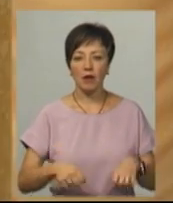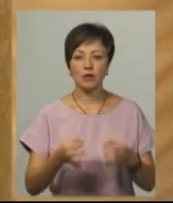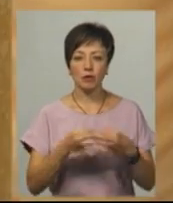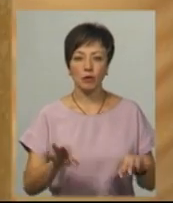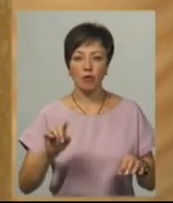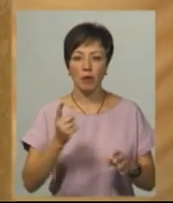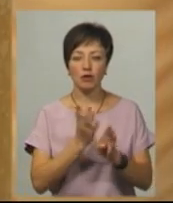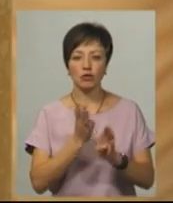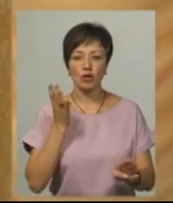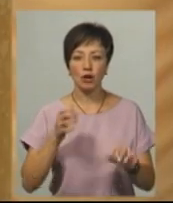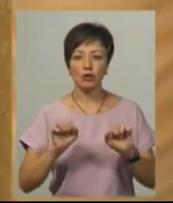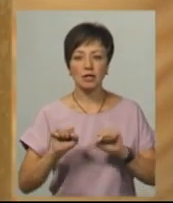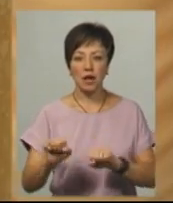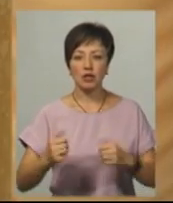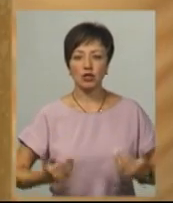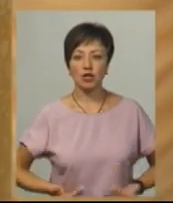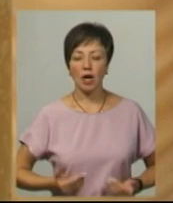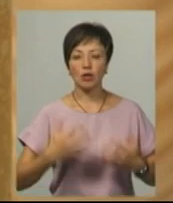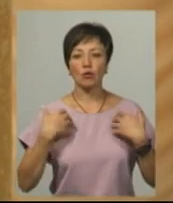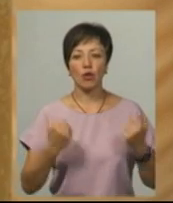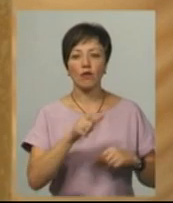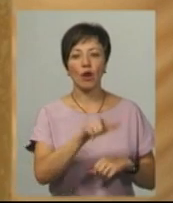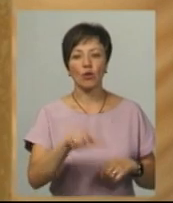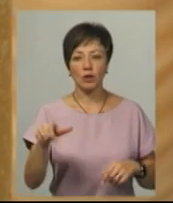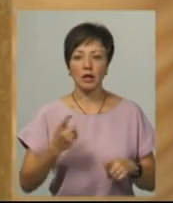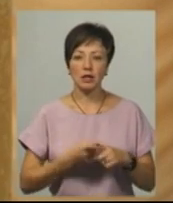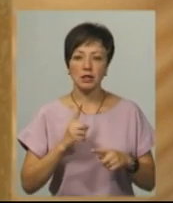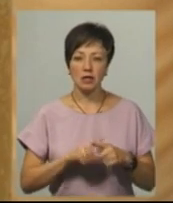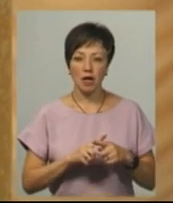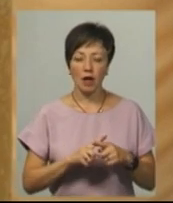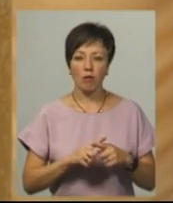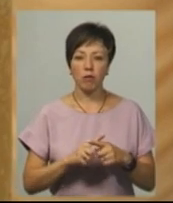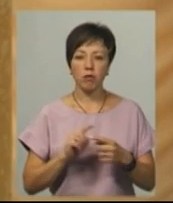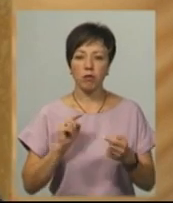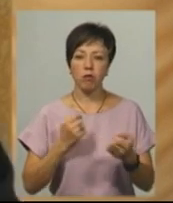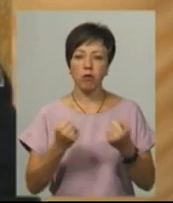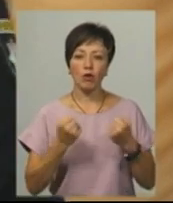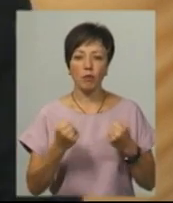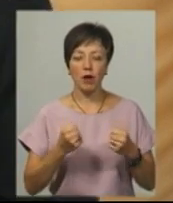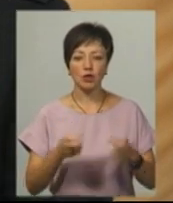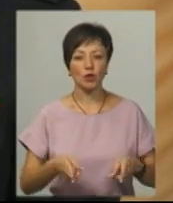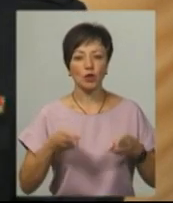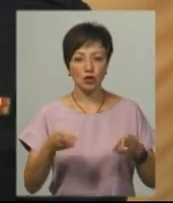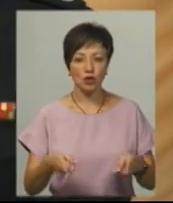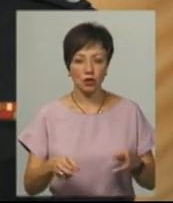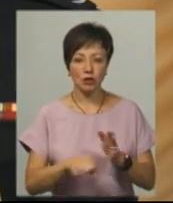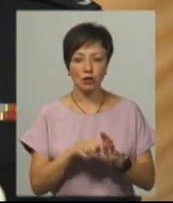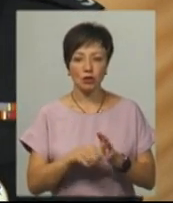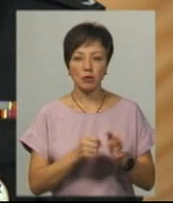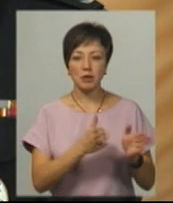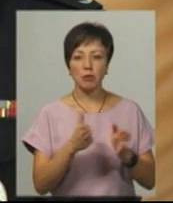це, в першу чергу, захист життя і здоров'я людей, це процедія злочинності, забезпечення правоохоронців,